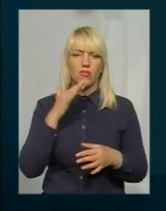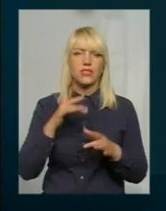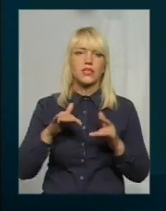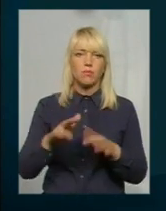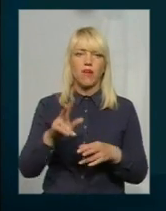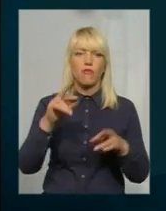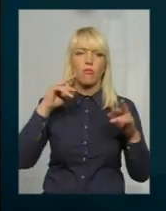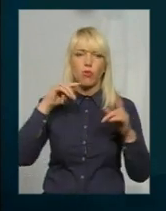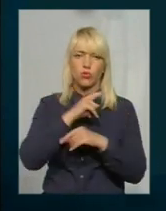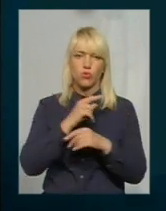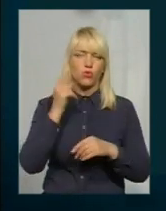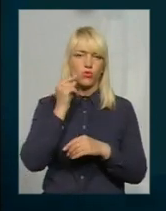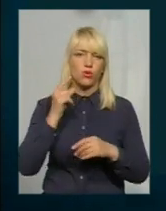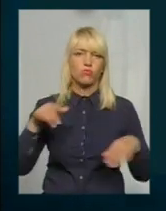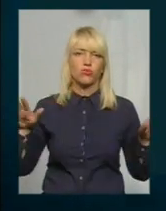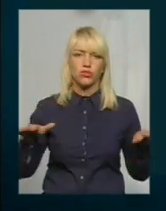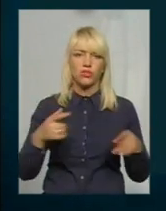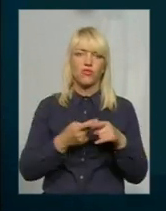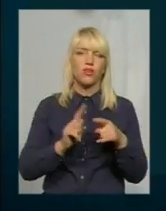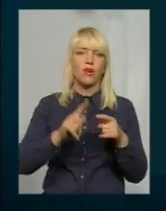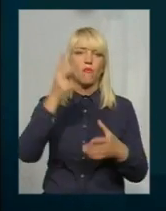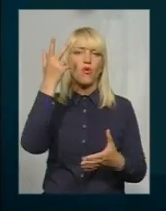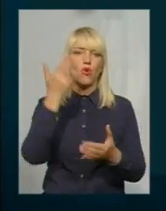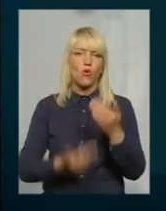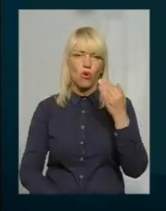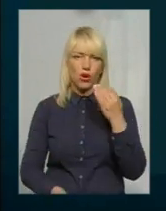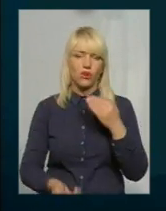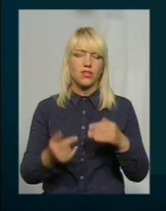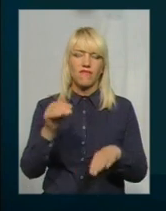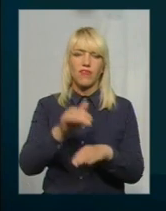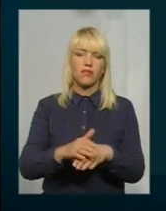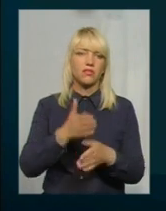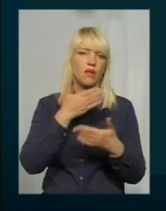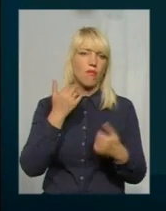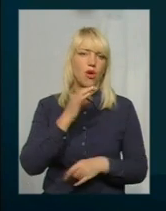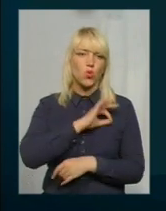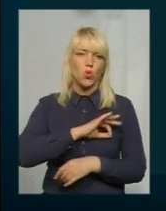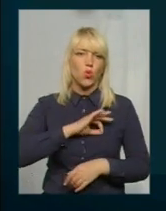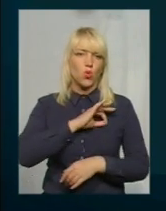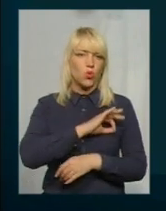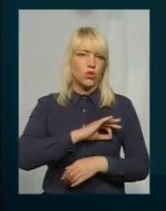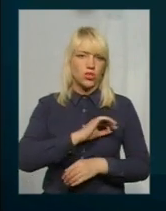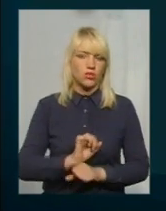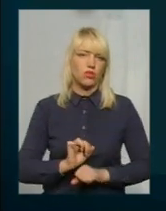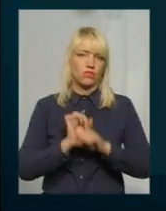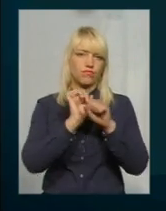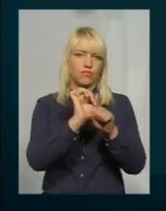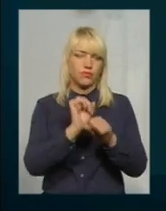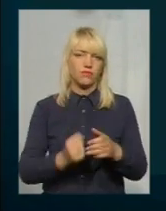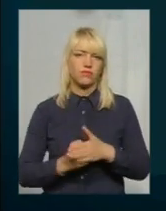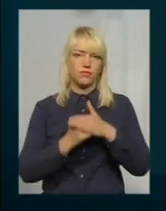по утруєнню бжіл, вони програються. Тому що так факт того, що немає юридичної упори в пасічників. А другий факт